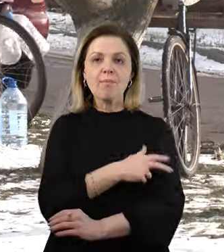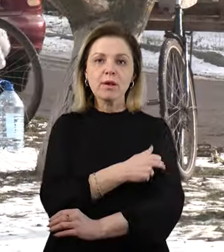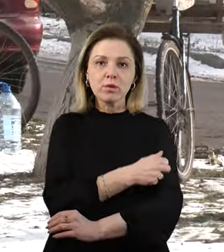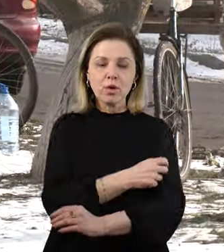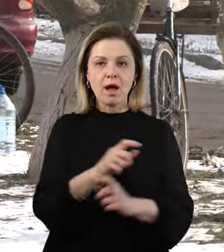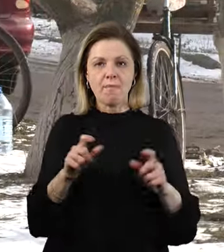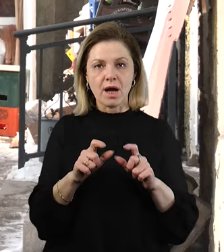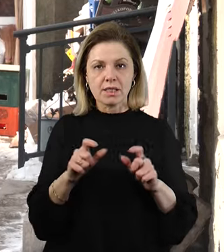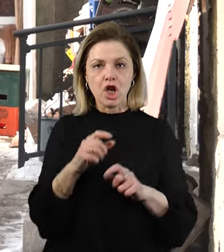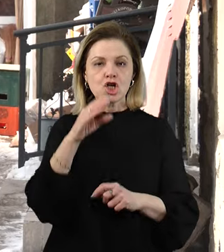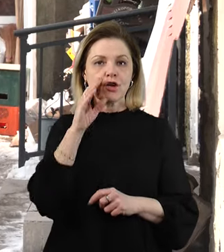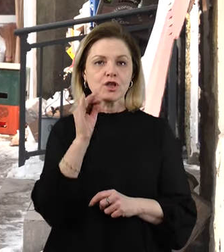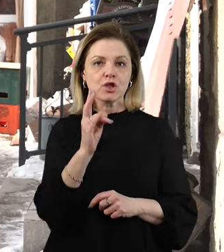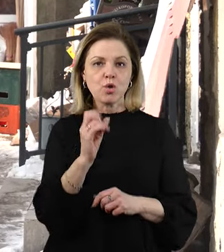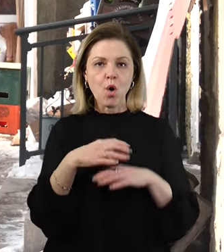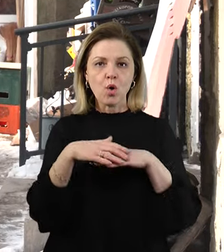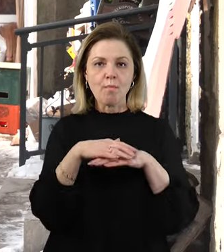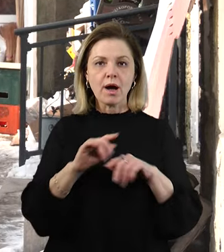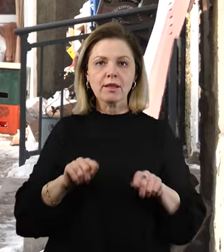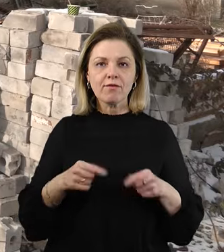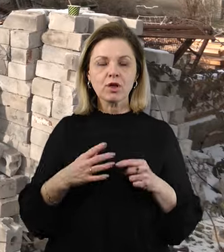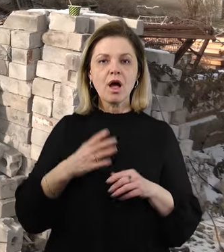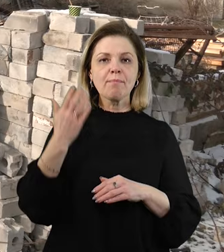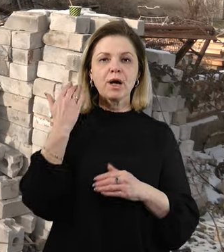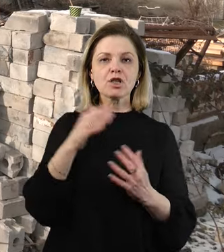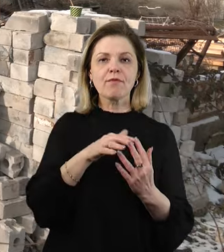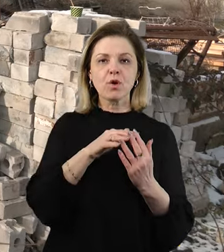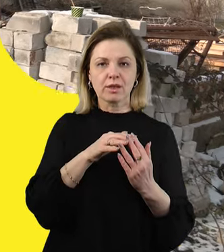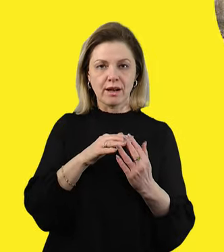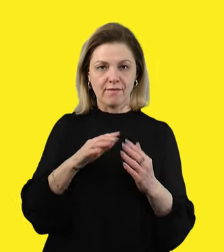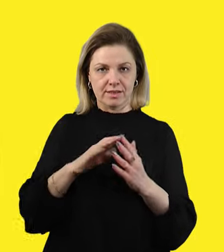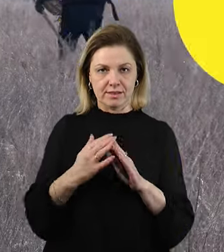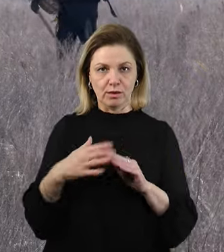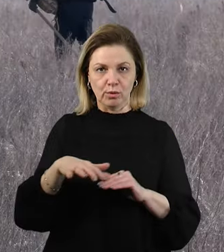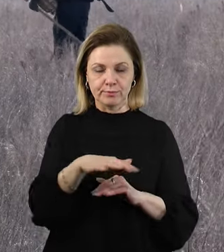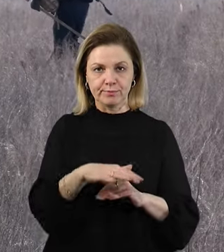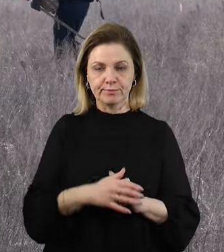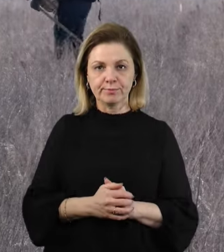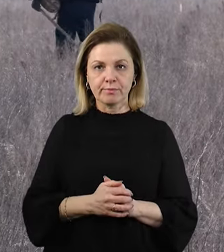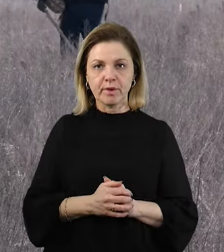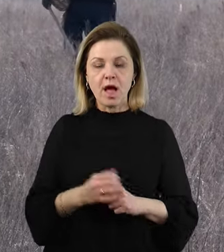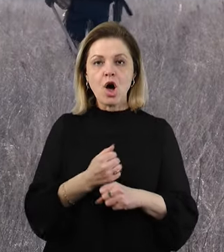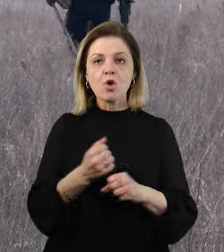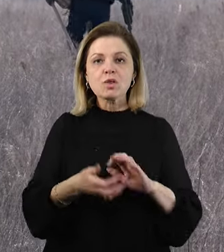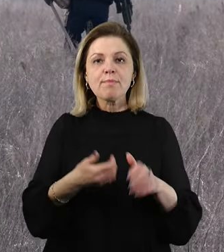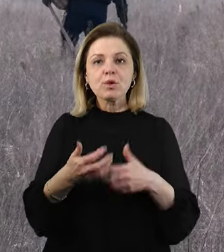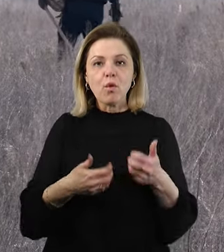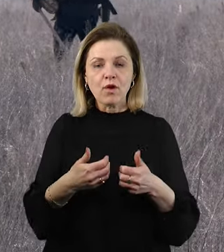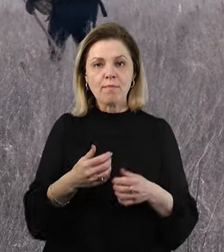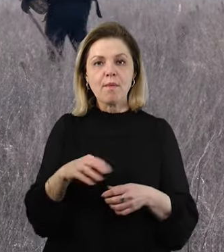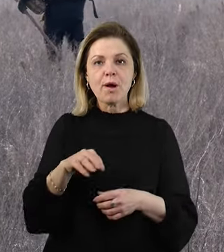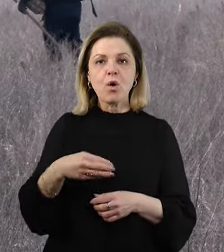магазинів. У Шевченківській громаді відновлюють колишнє профронтове Котляреве. Розміновує Миколаївщину.